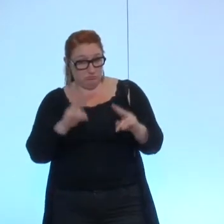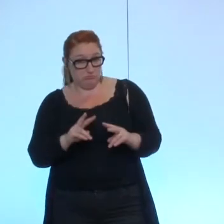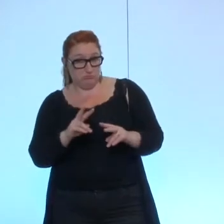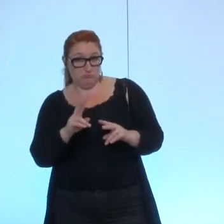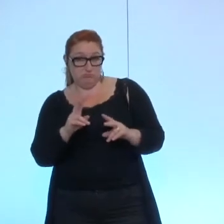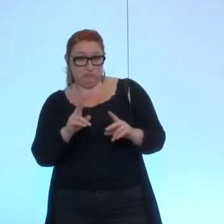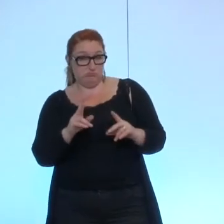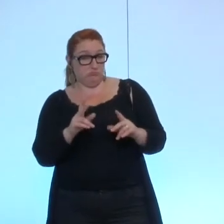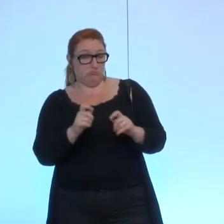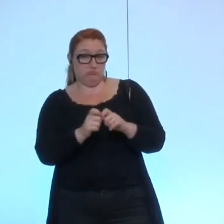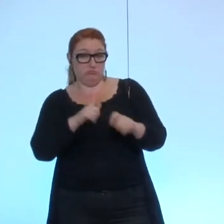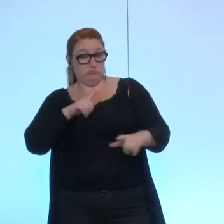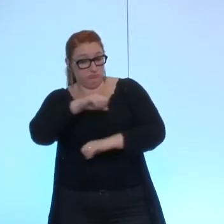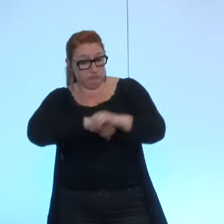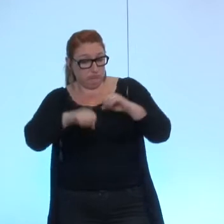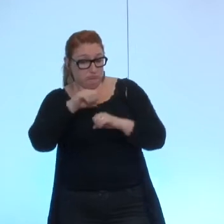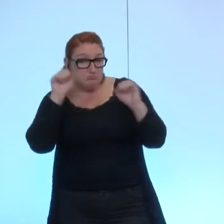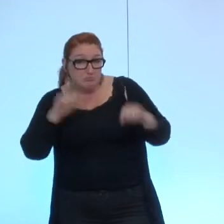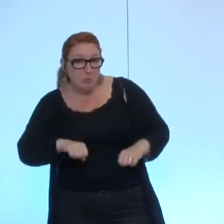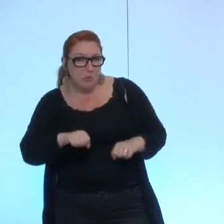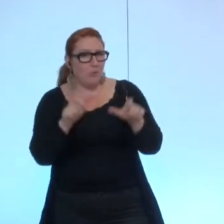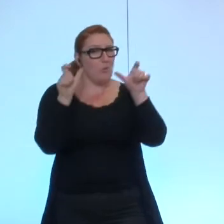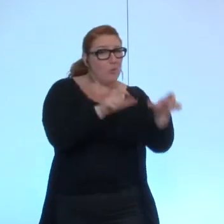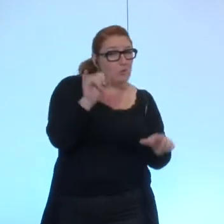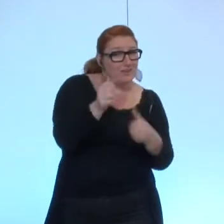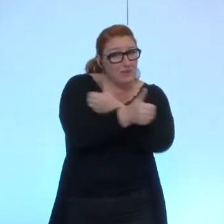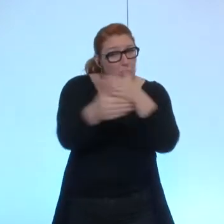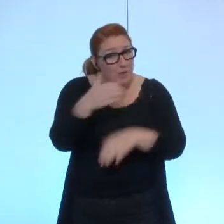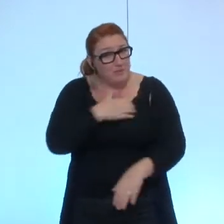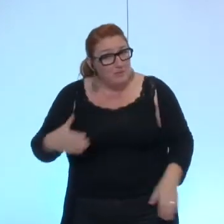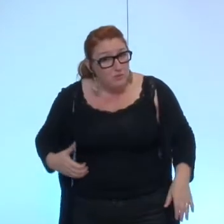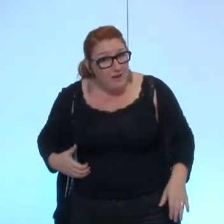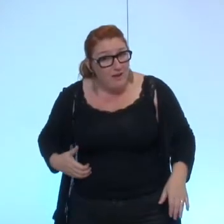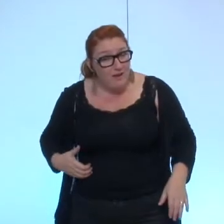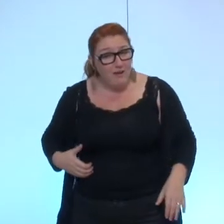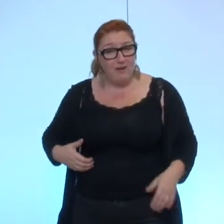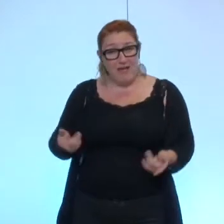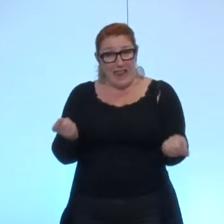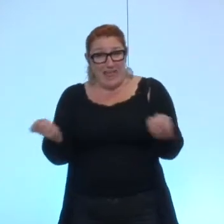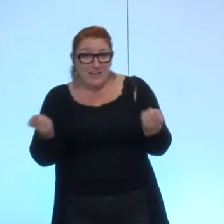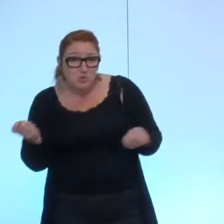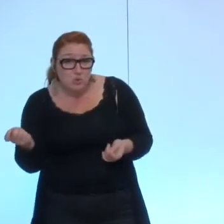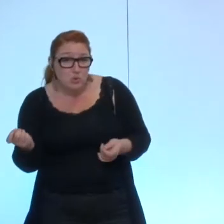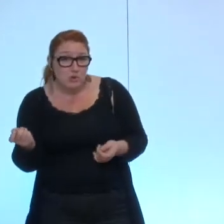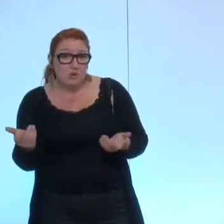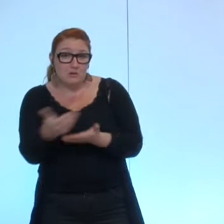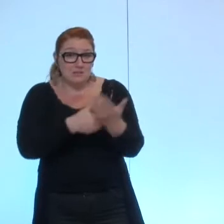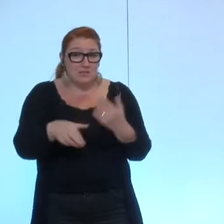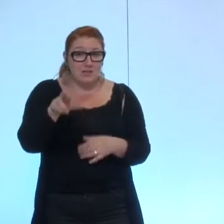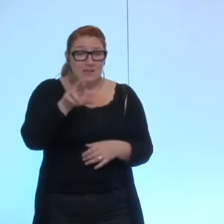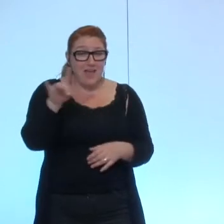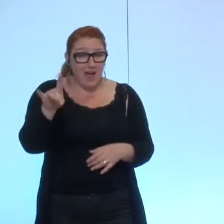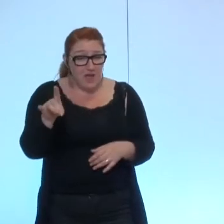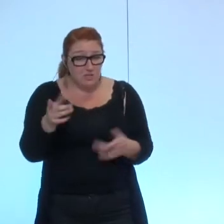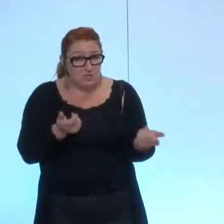En effet, qui sera chargé du contrôle de celle-ci ? Le cabinet du maire ? La question ? Les services de ressources humaines ? Bref, autant de